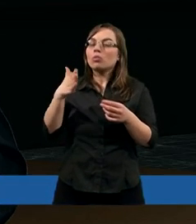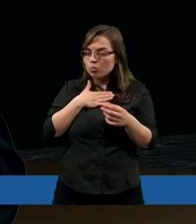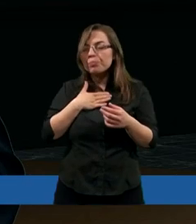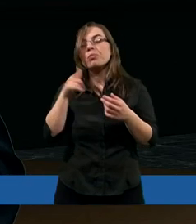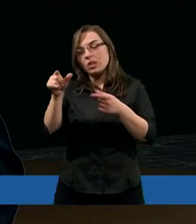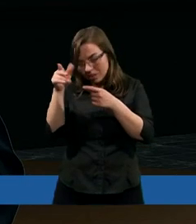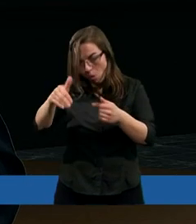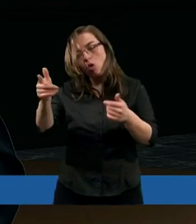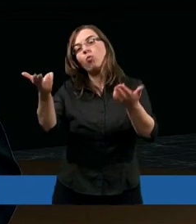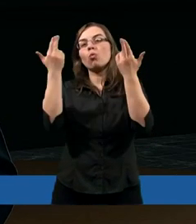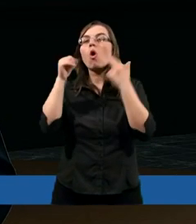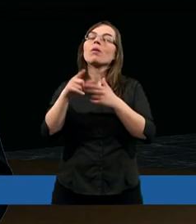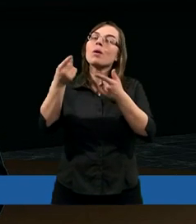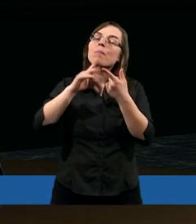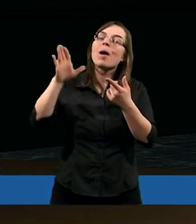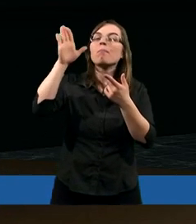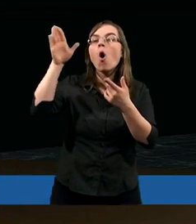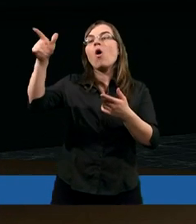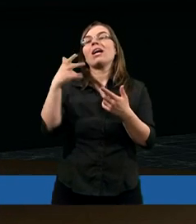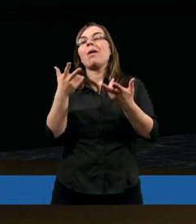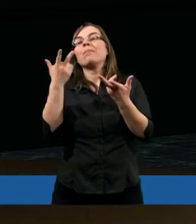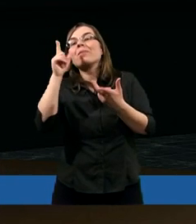Bogiem, przed mocną ręką Jego